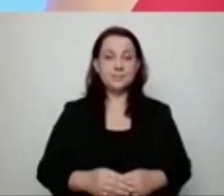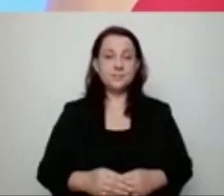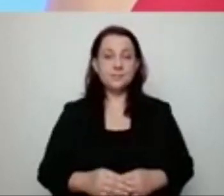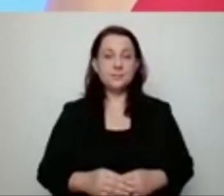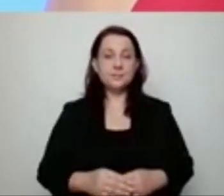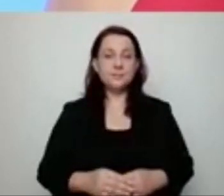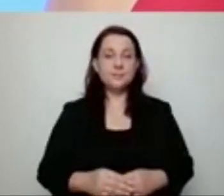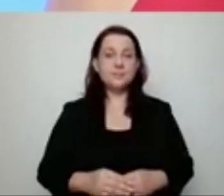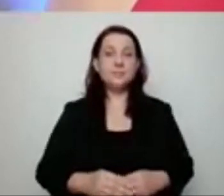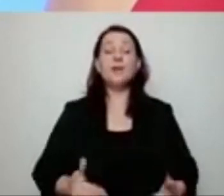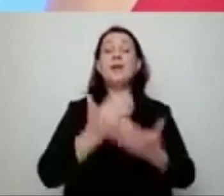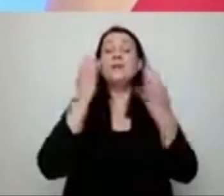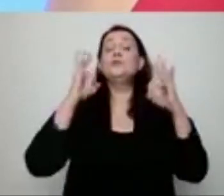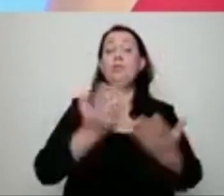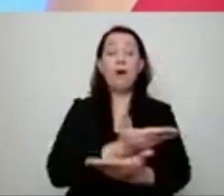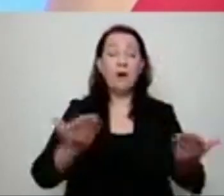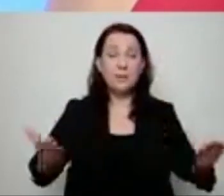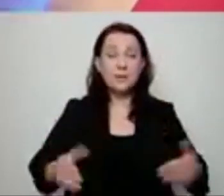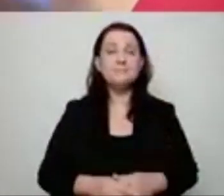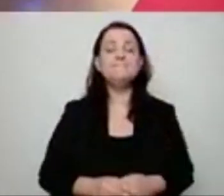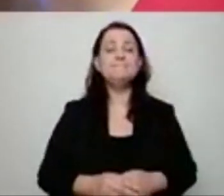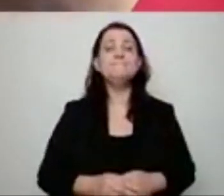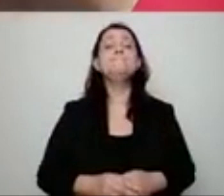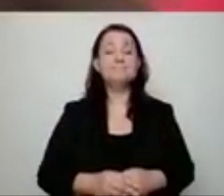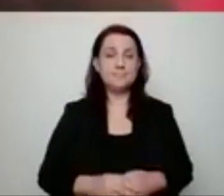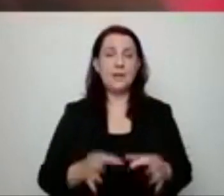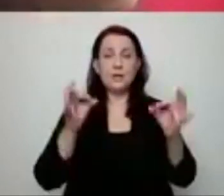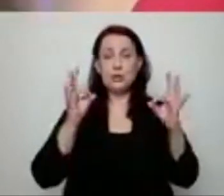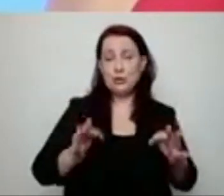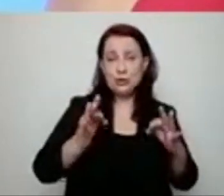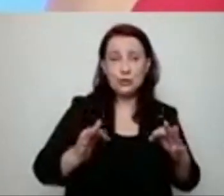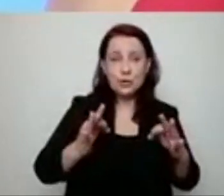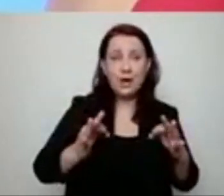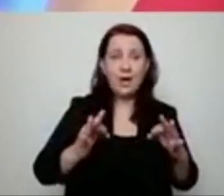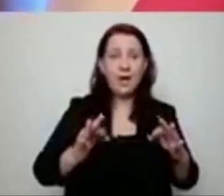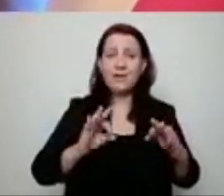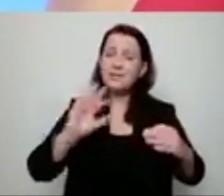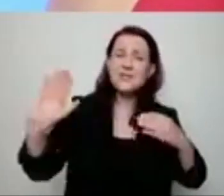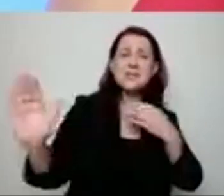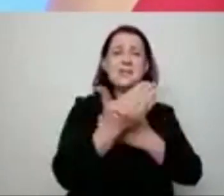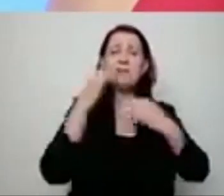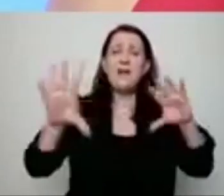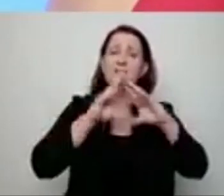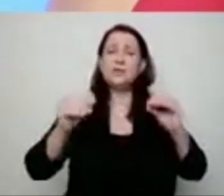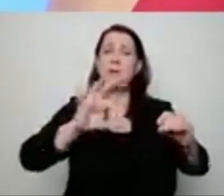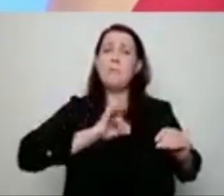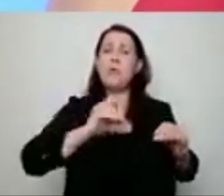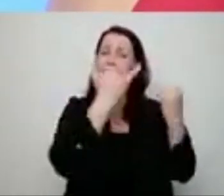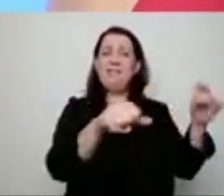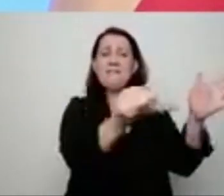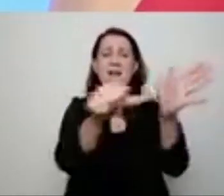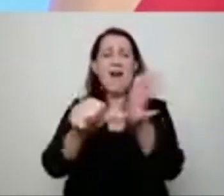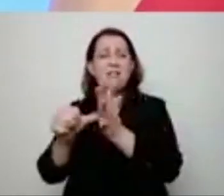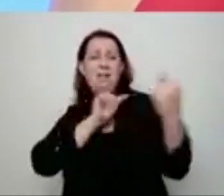Dzień dobry Państwu. Proszę Państwa, dzisiaj wzywam wszystkich kontrkandydatów do debaty.